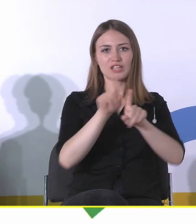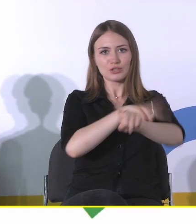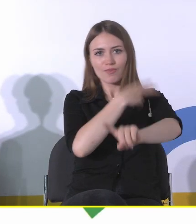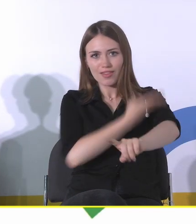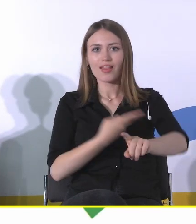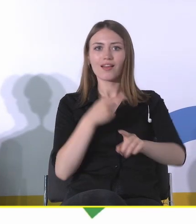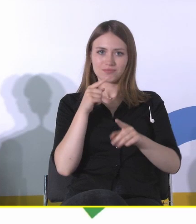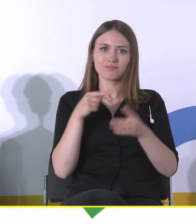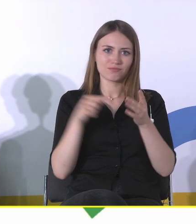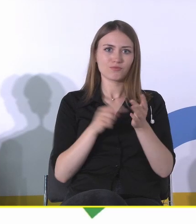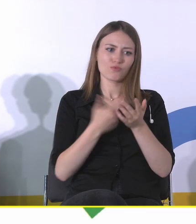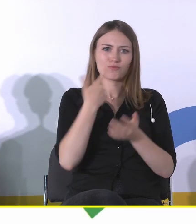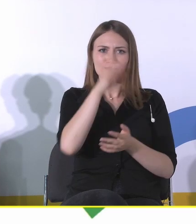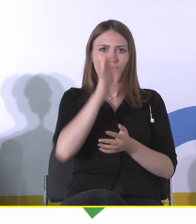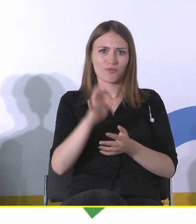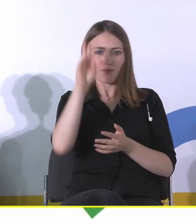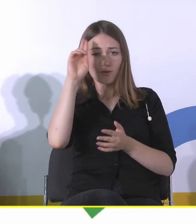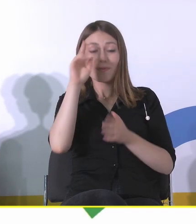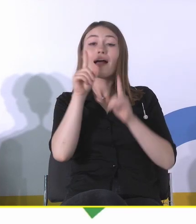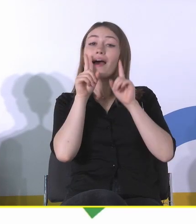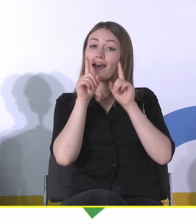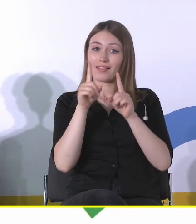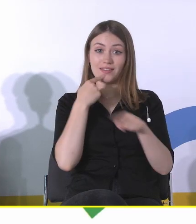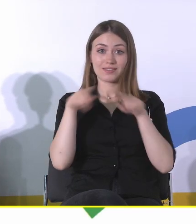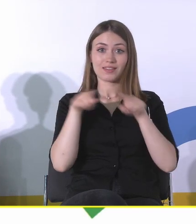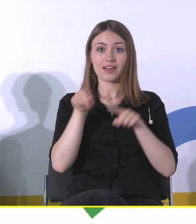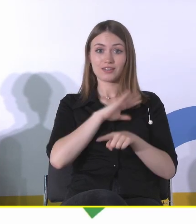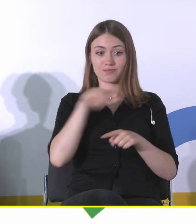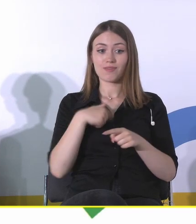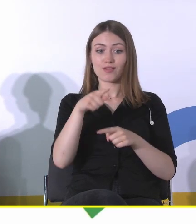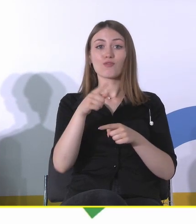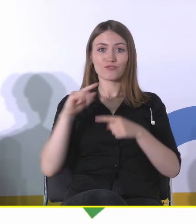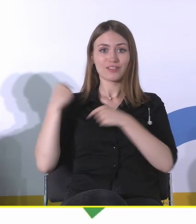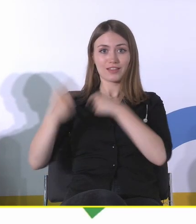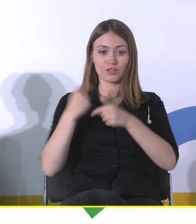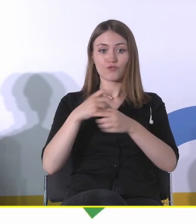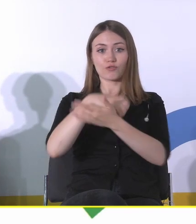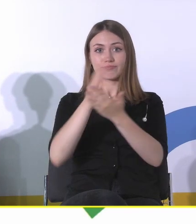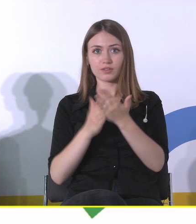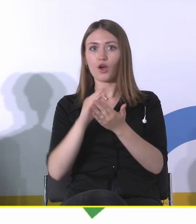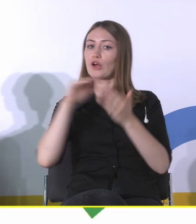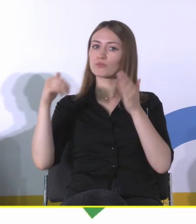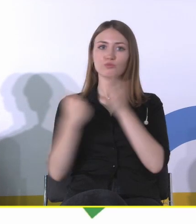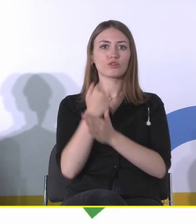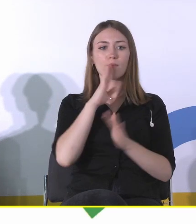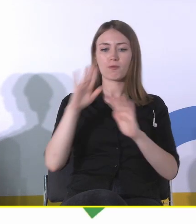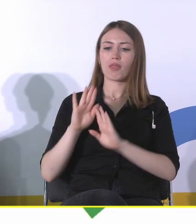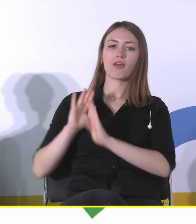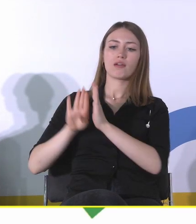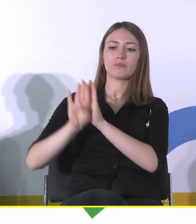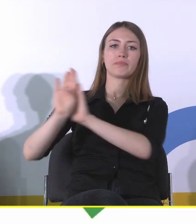procentach zrozumiałe, natomiast to nie oznacza, że cała ta sfera dziedzictwa musi być zepchnięta na zupełny margines, a